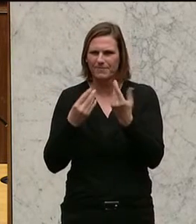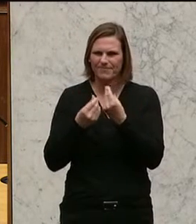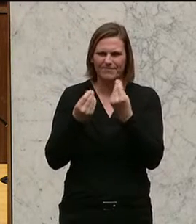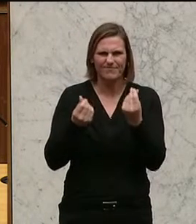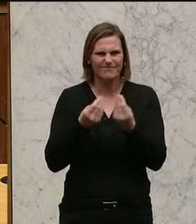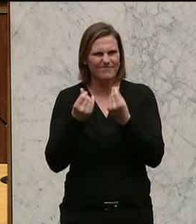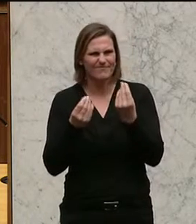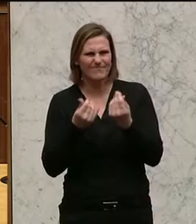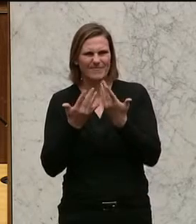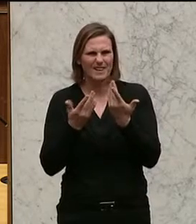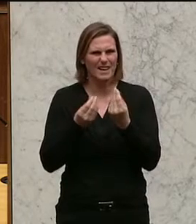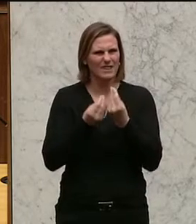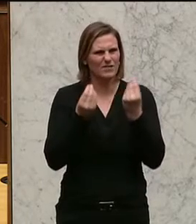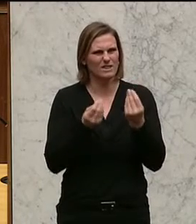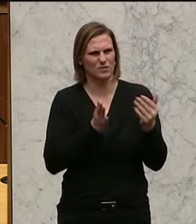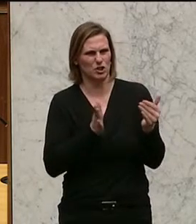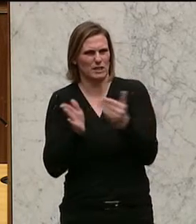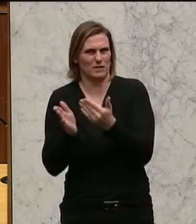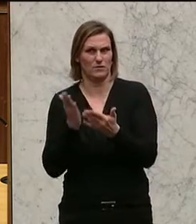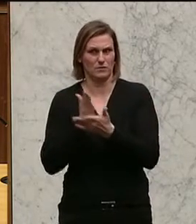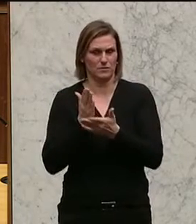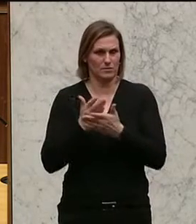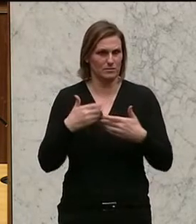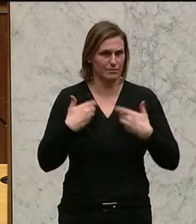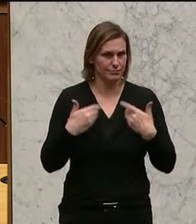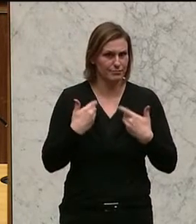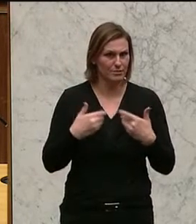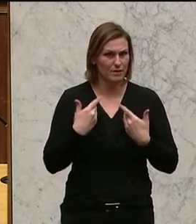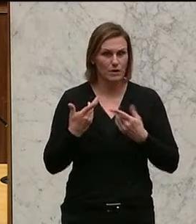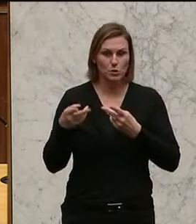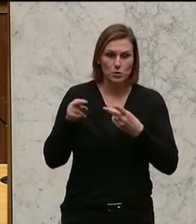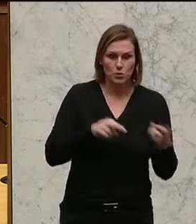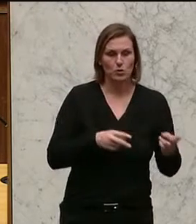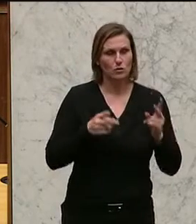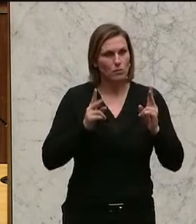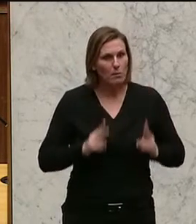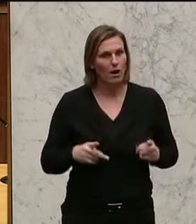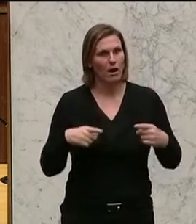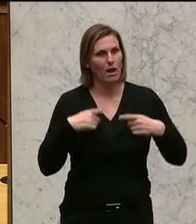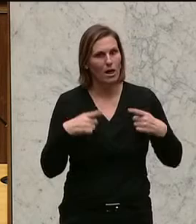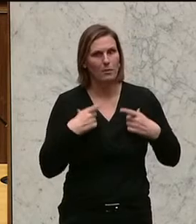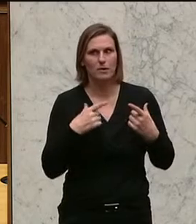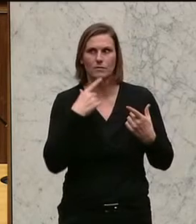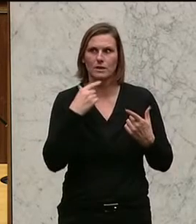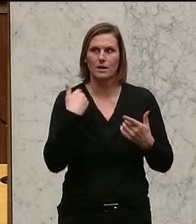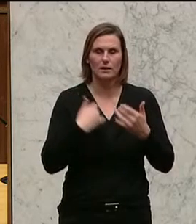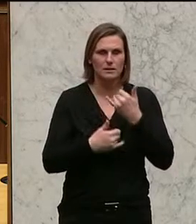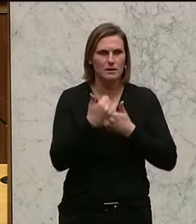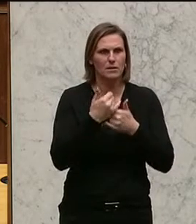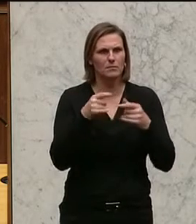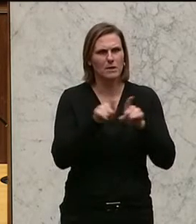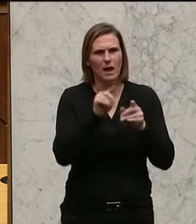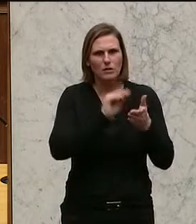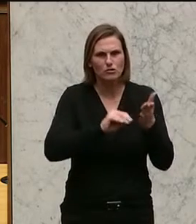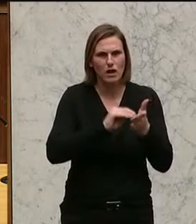drinnen sitzt, dass wir aufschreien müssen. Da zur Tagesordnung übergehen und weiterhin die üblichen Phrasen wie in den Vorjahren hineinschreiben von